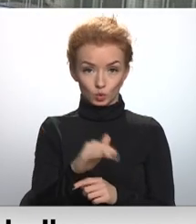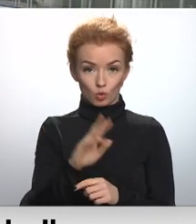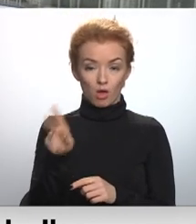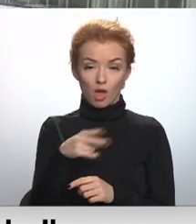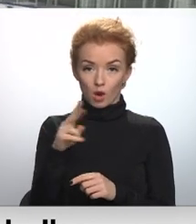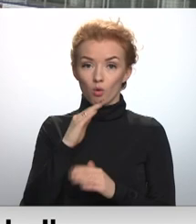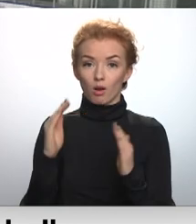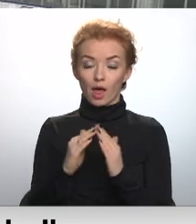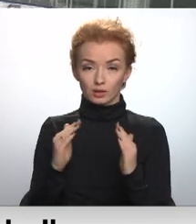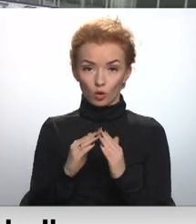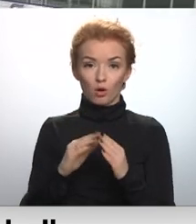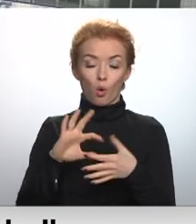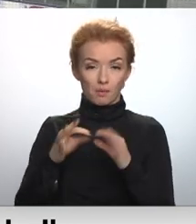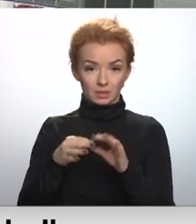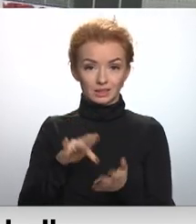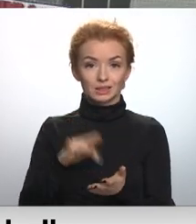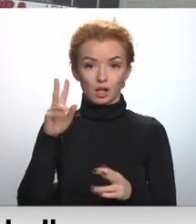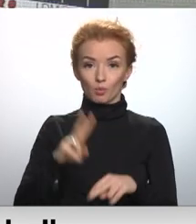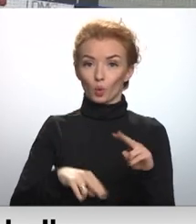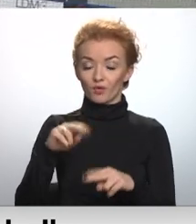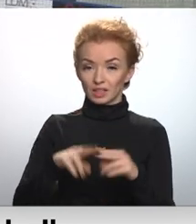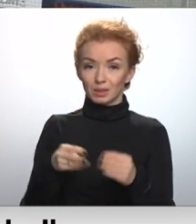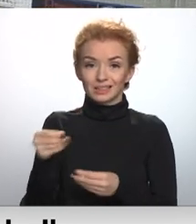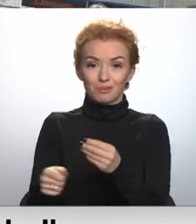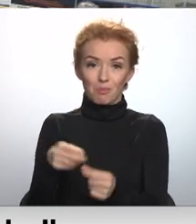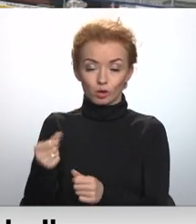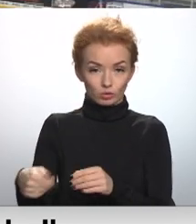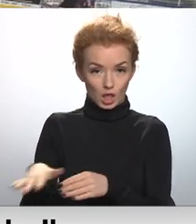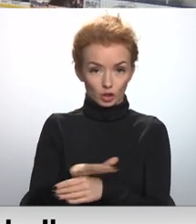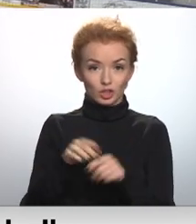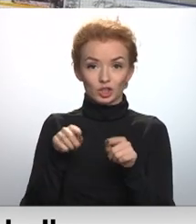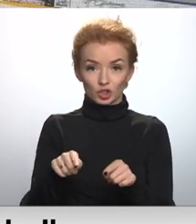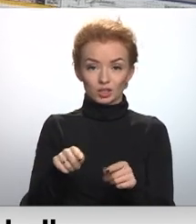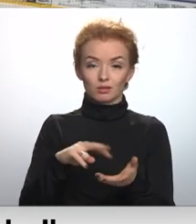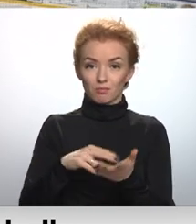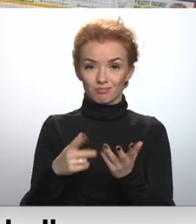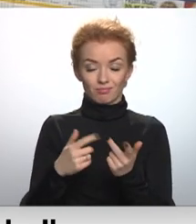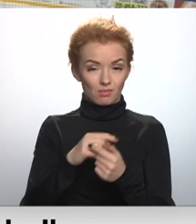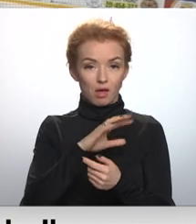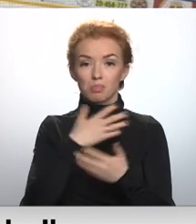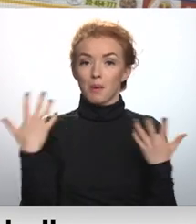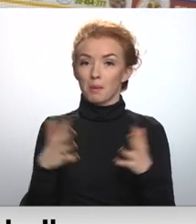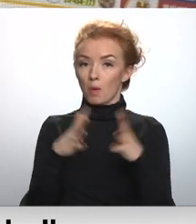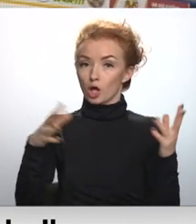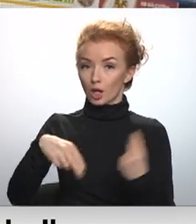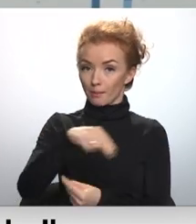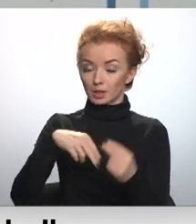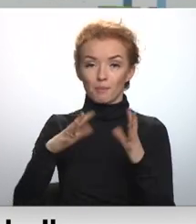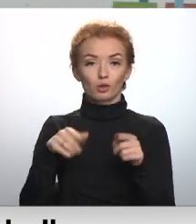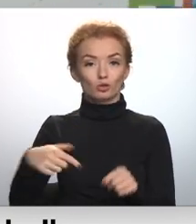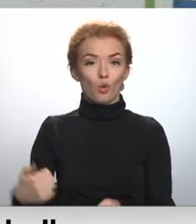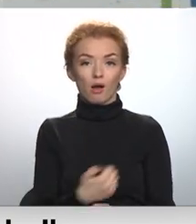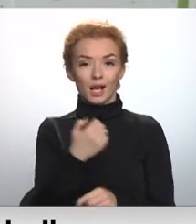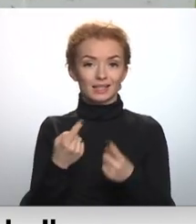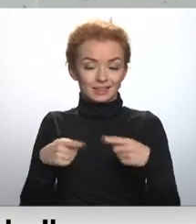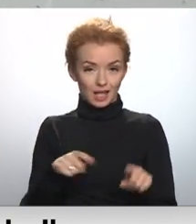pašvaldības olimpiskā centra būvniecības izmaksu sekšanai. Šīs kvotas gan plaši netika apspriestas, bet šogad ir citādāk.